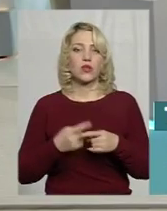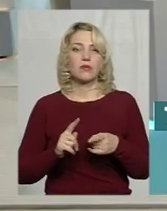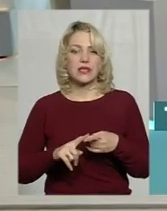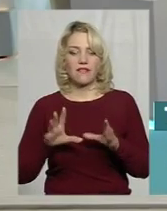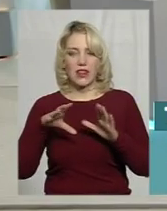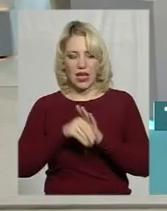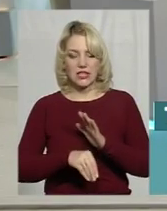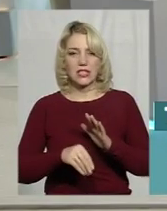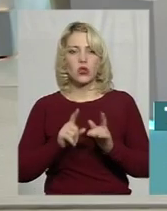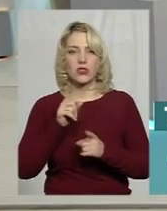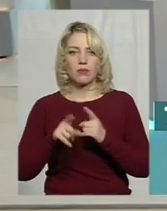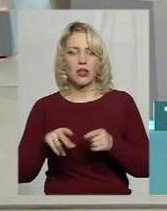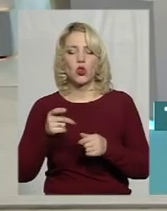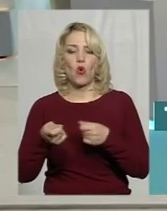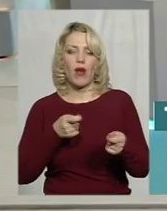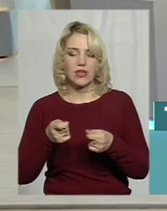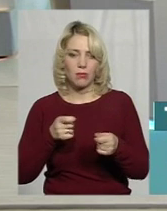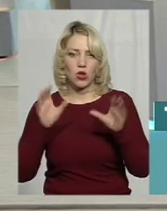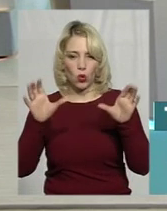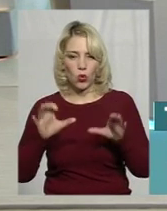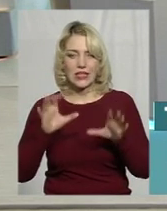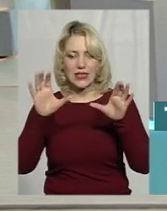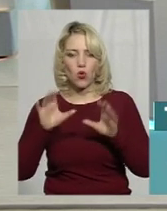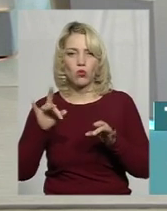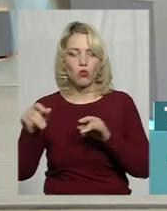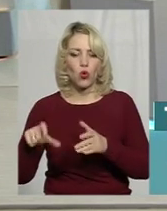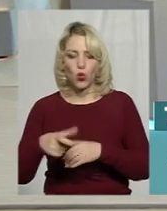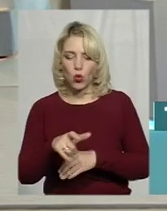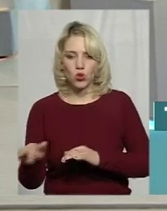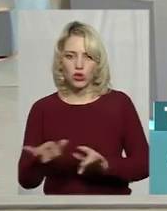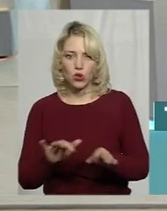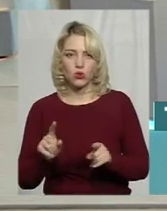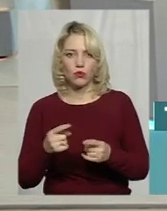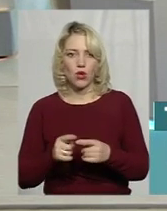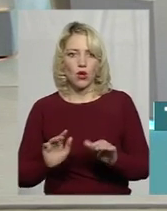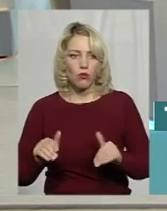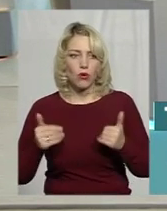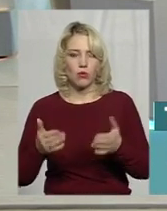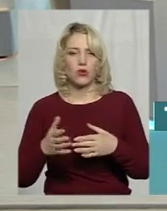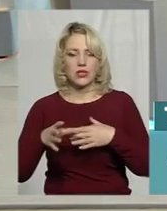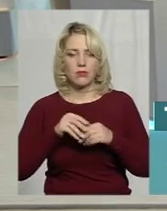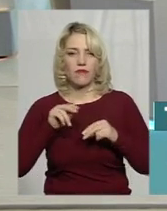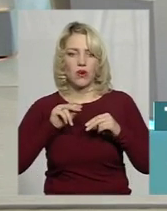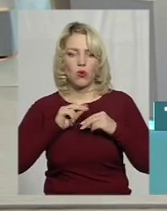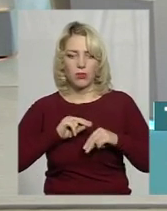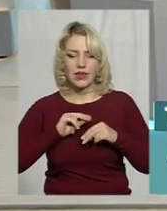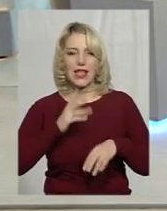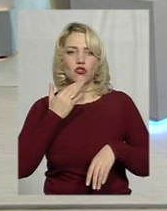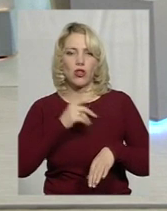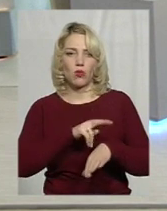внесено зміни і до адмінкодексу, і до закону про дорожній рух. Їх би, наверное, краще прокоментував співробітник Національної поліції.